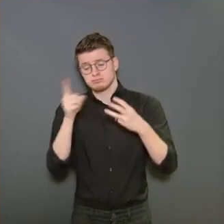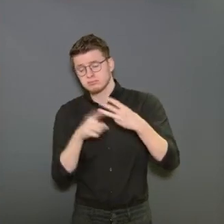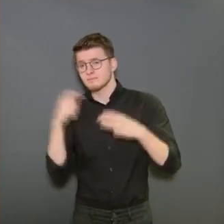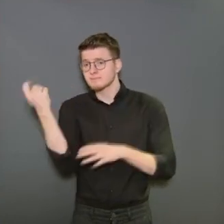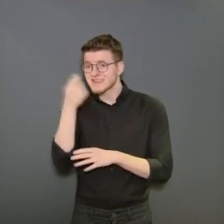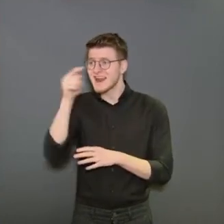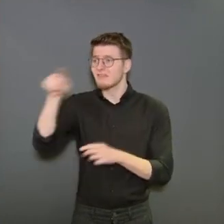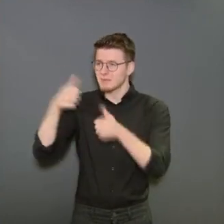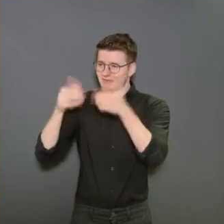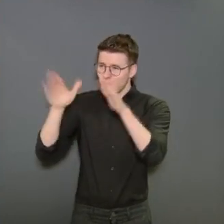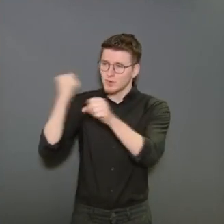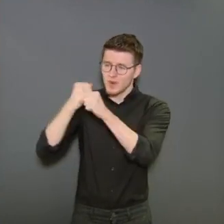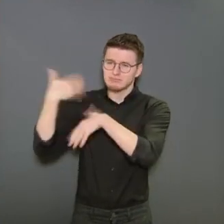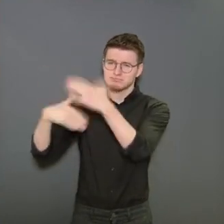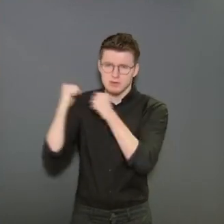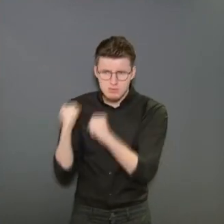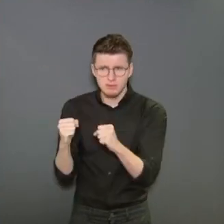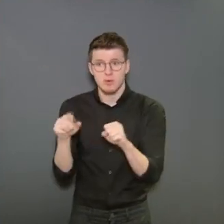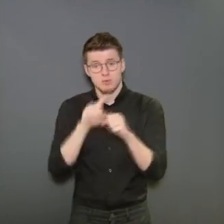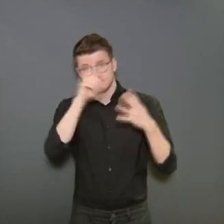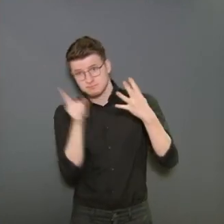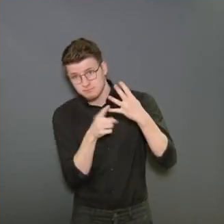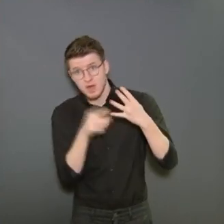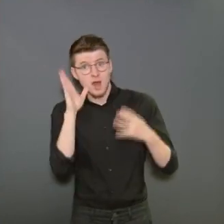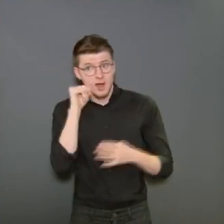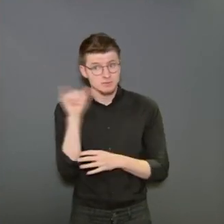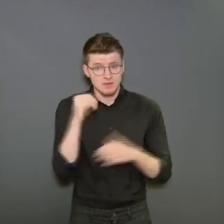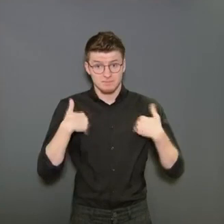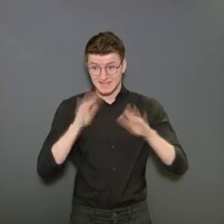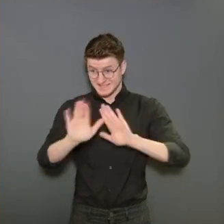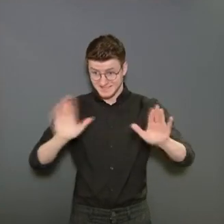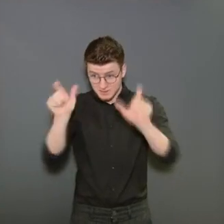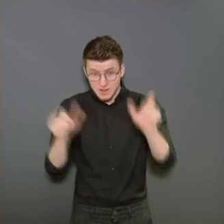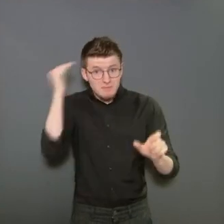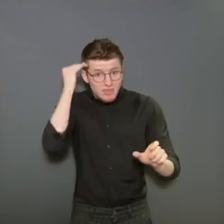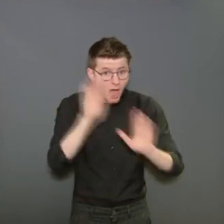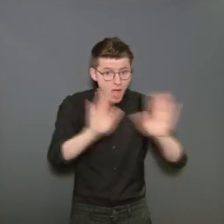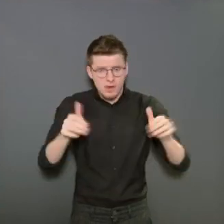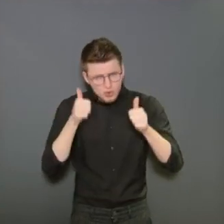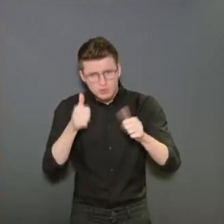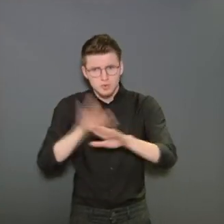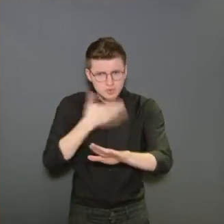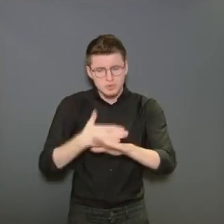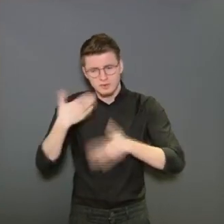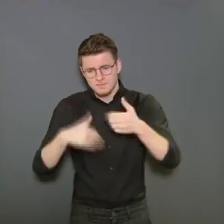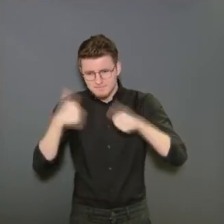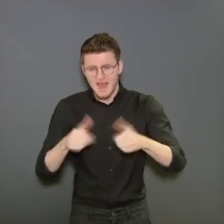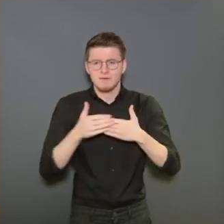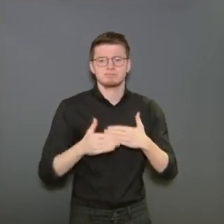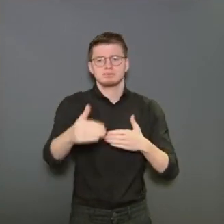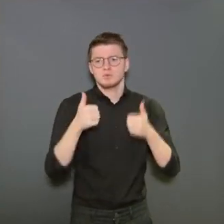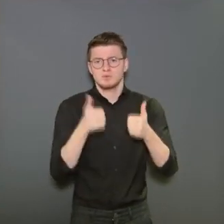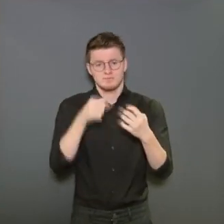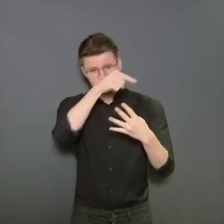puissent continuer à tourner et que nous puissions veiller à ce que le bien-être mental de la population